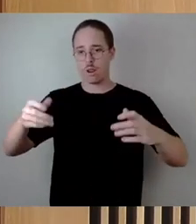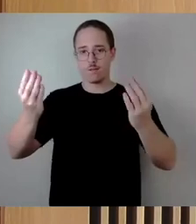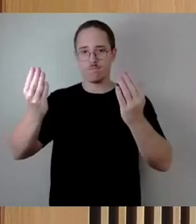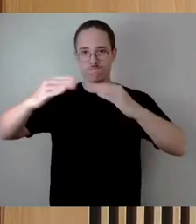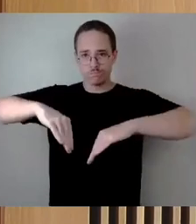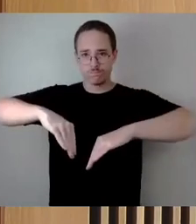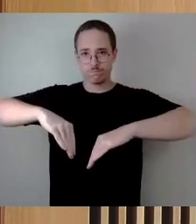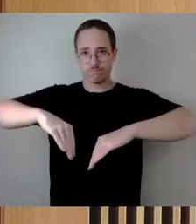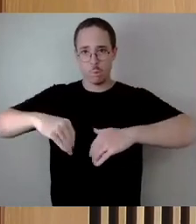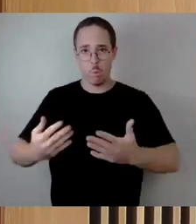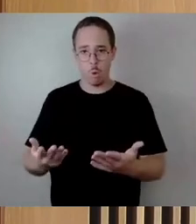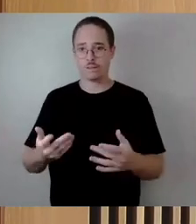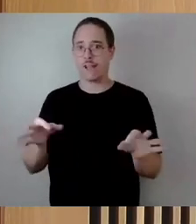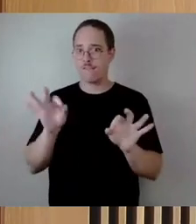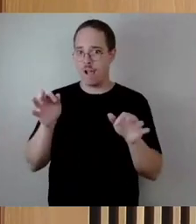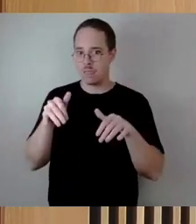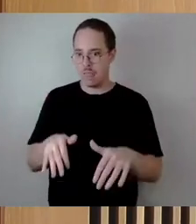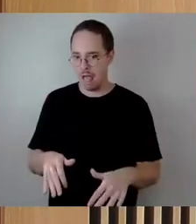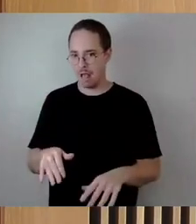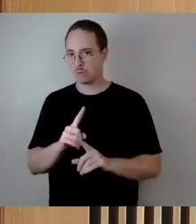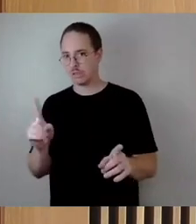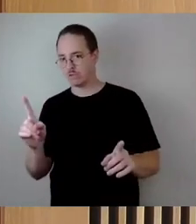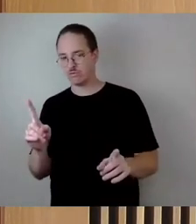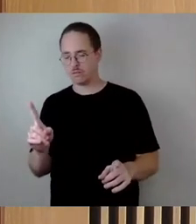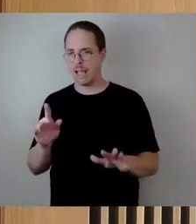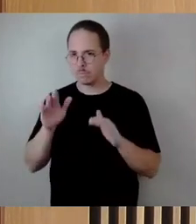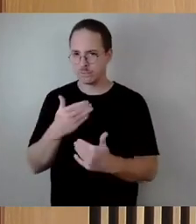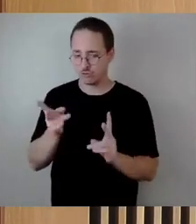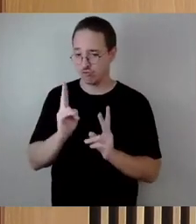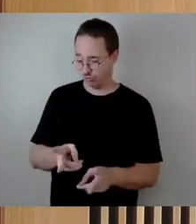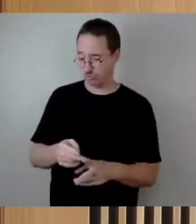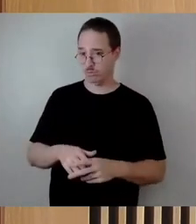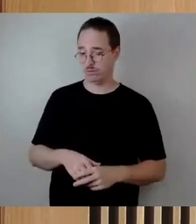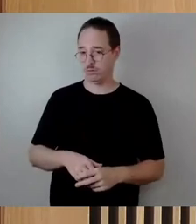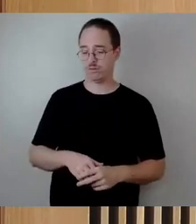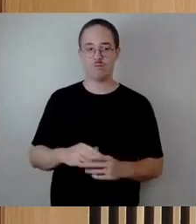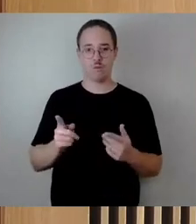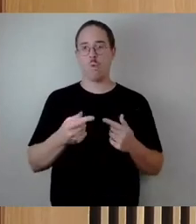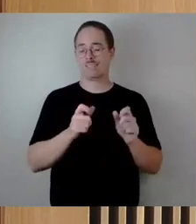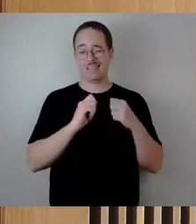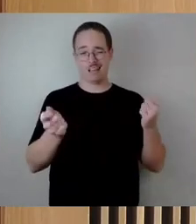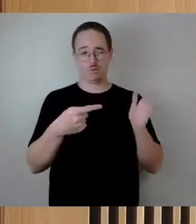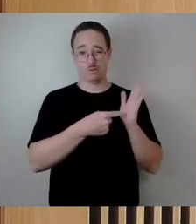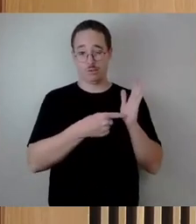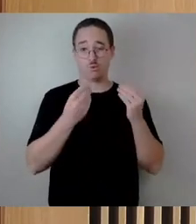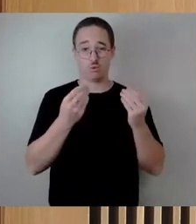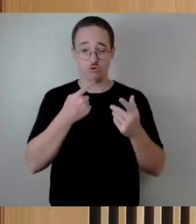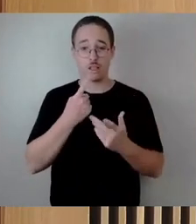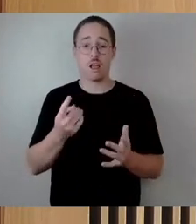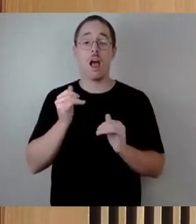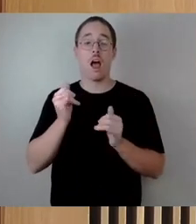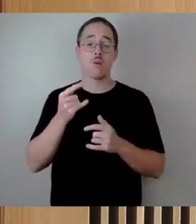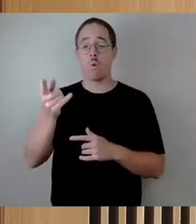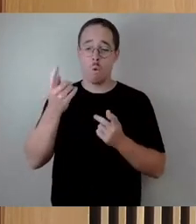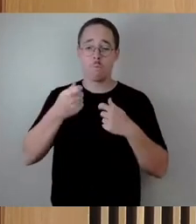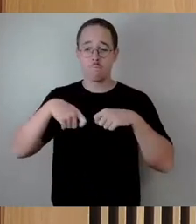gibt. Das, was man so liest, auch in Erinnerung an den Artikel aus dem DNN, heißt, ja, die Bauweise könnte schlagartig zum, wie es jetzt passiert